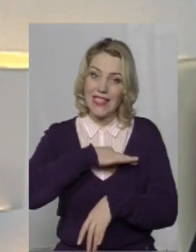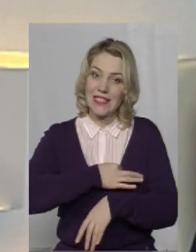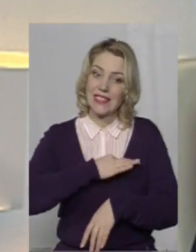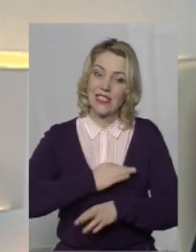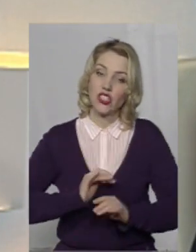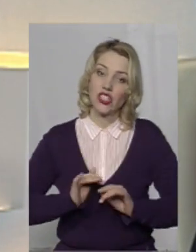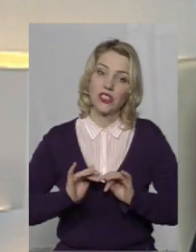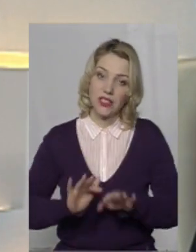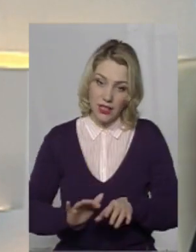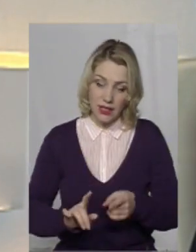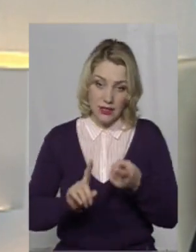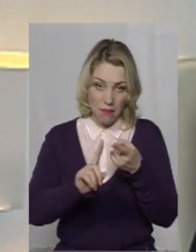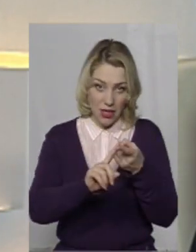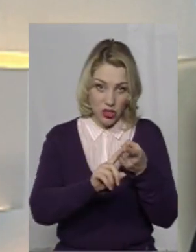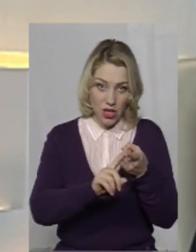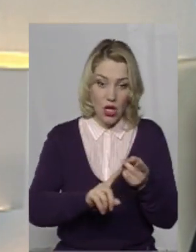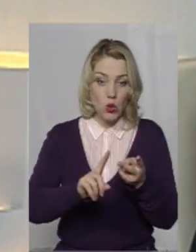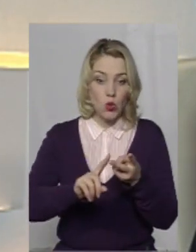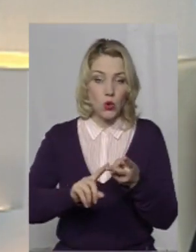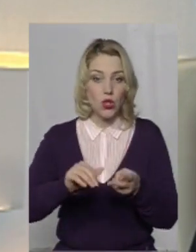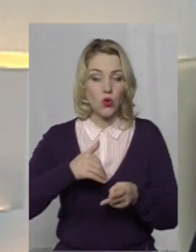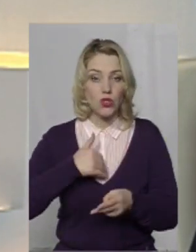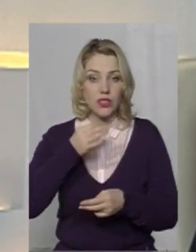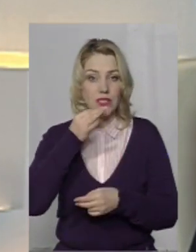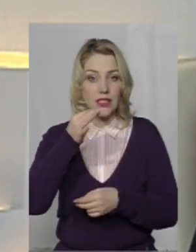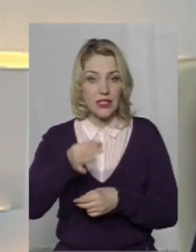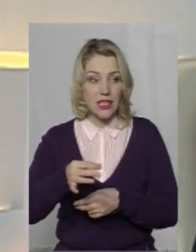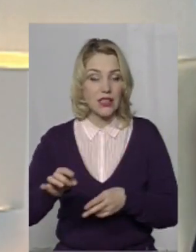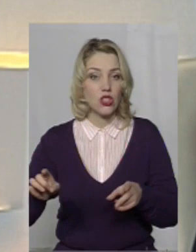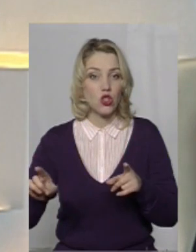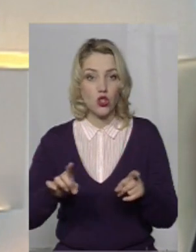дій. Це перше. І друге, хочеться сказати, що